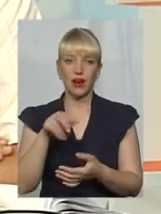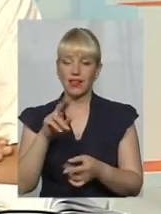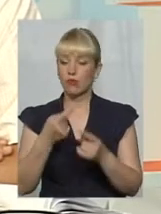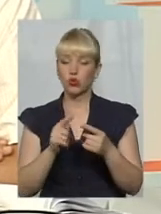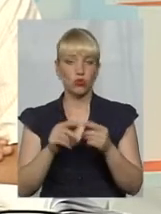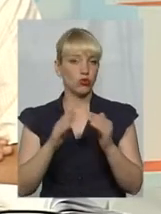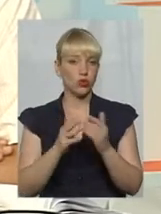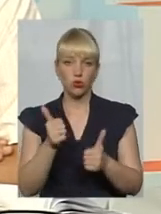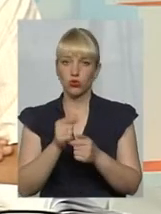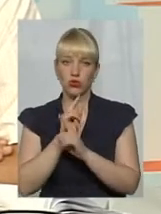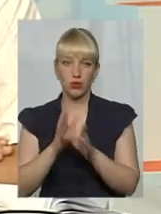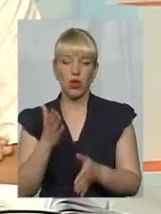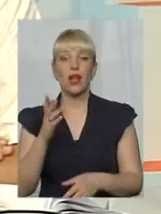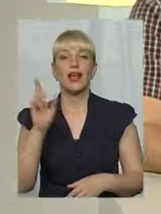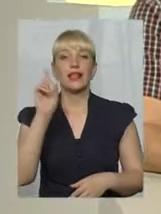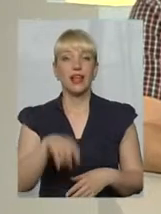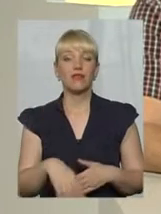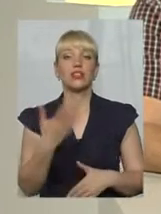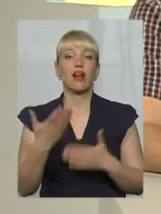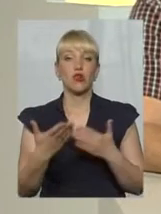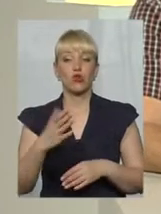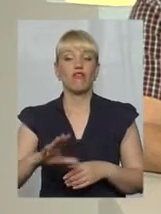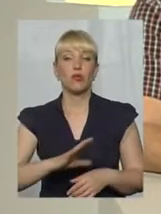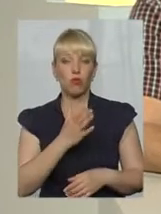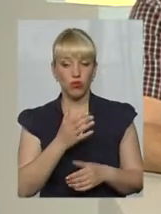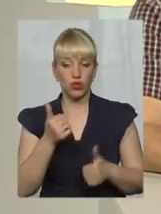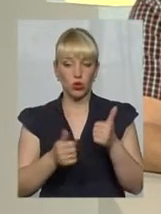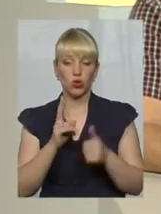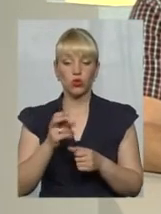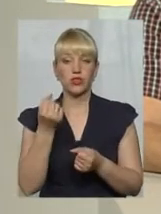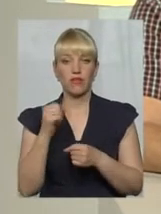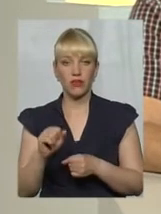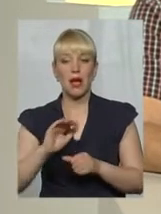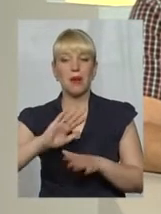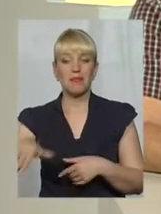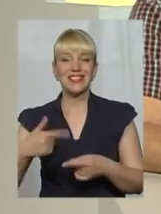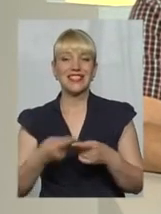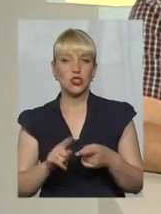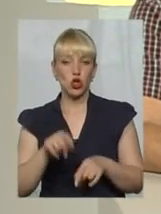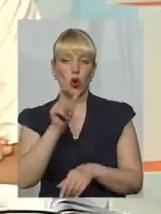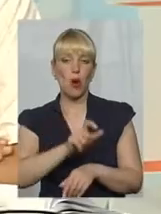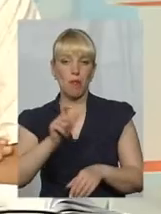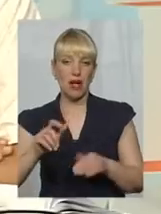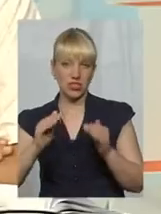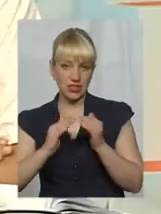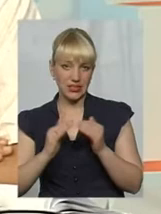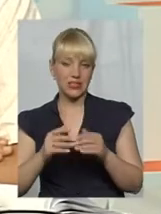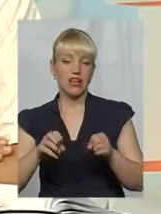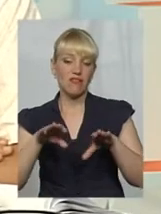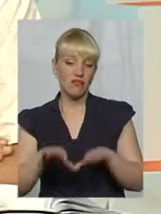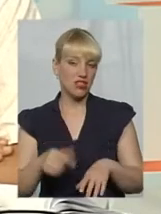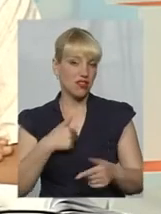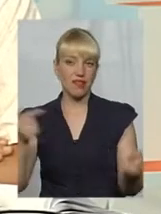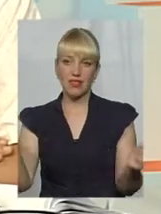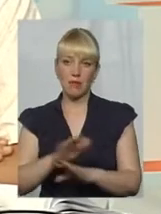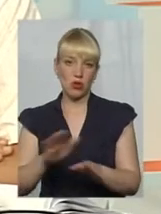Навіть якщо відбувся конкурс, так, і хтось виграв, і після цього мешканці так само вирішили, що нам не підходить цей управитель,